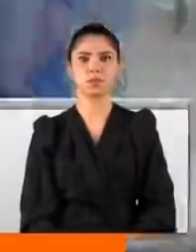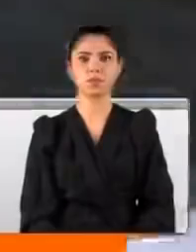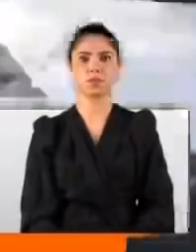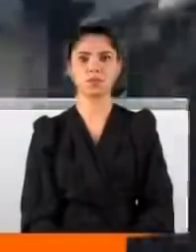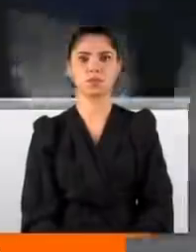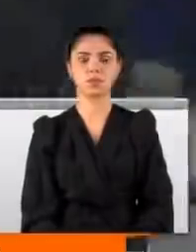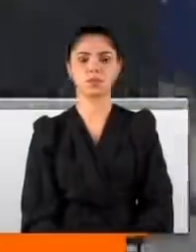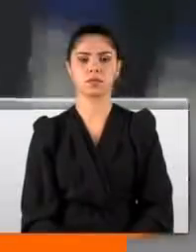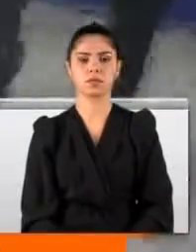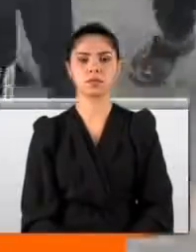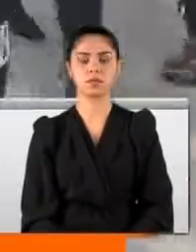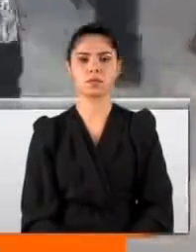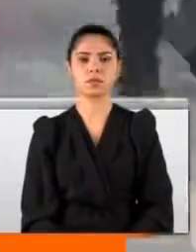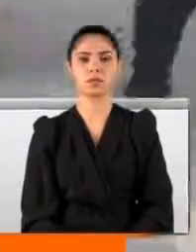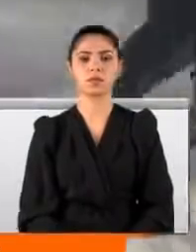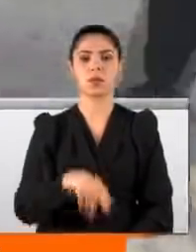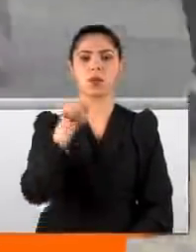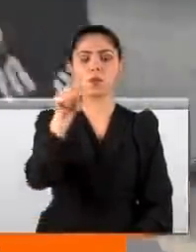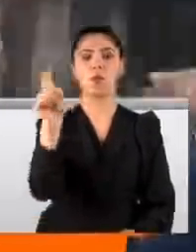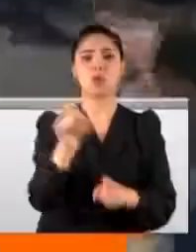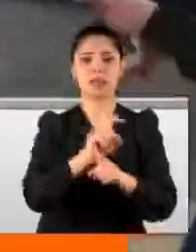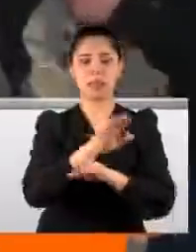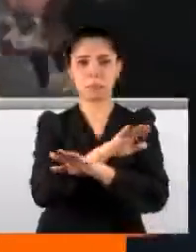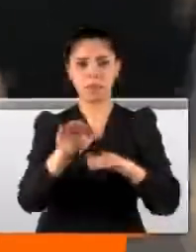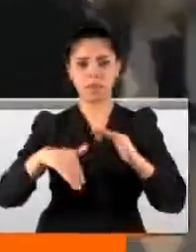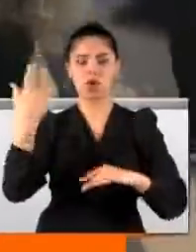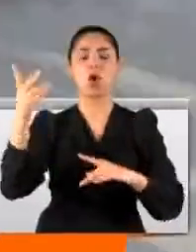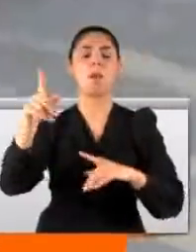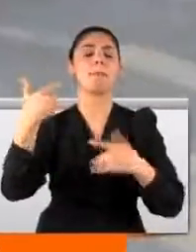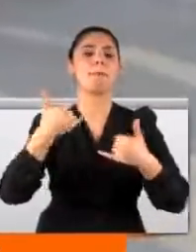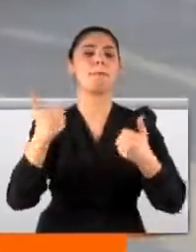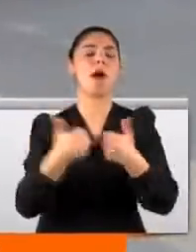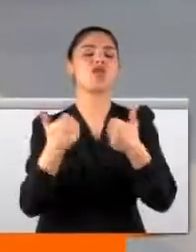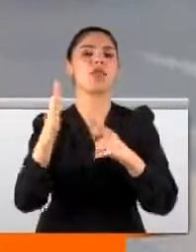Gerginlik polis müdahalesiyle sonlandırıldıktan sonra maç tatil edildi.